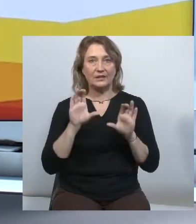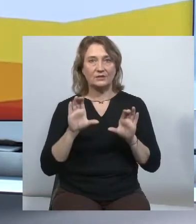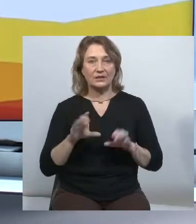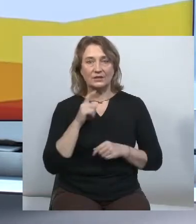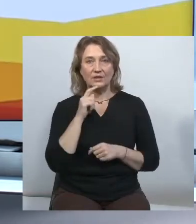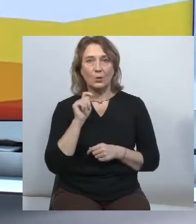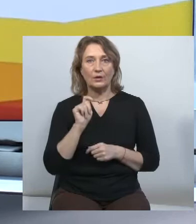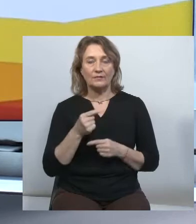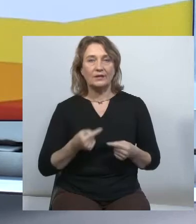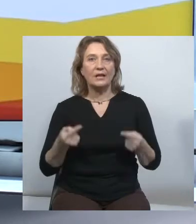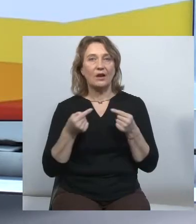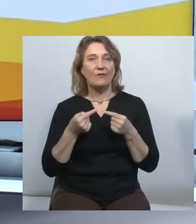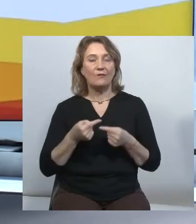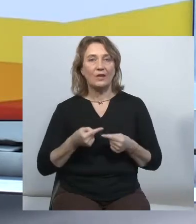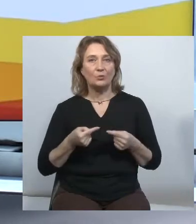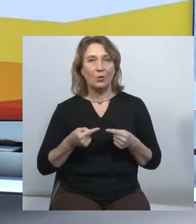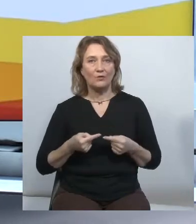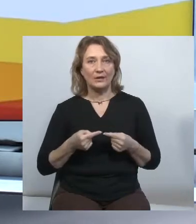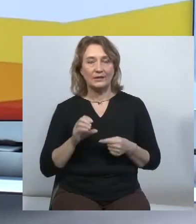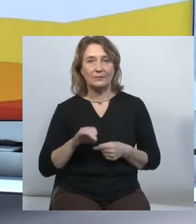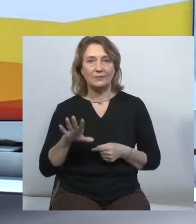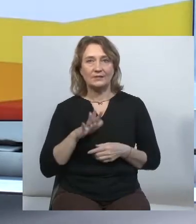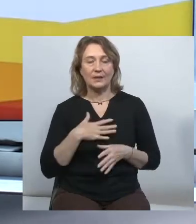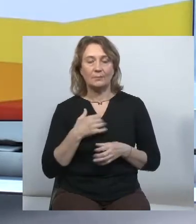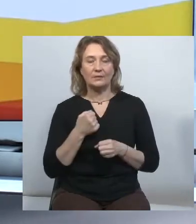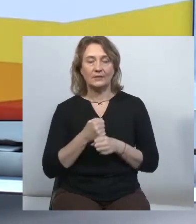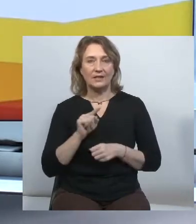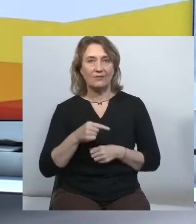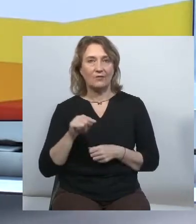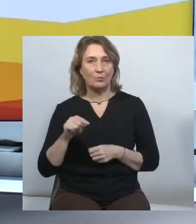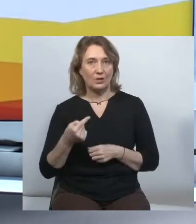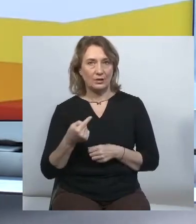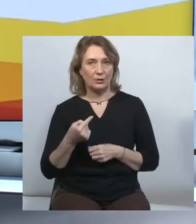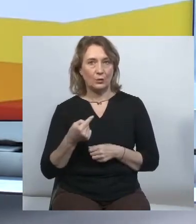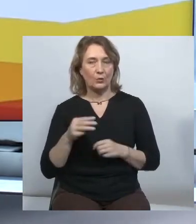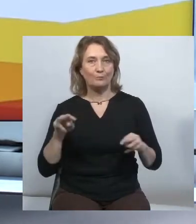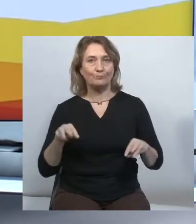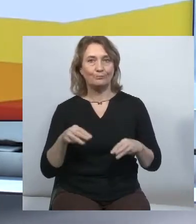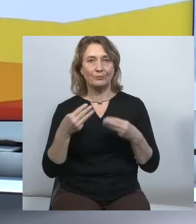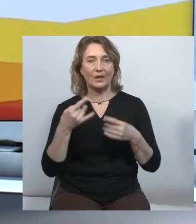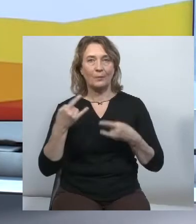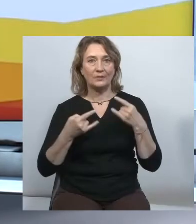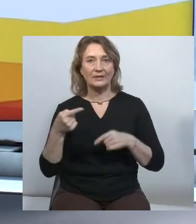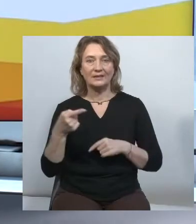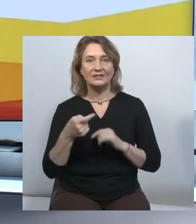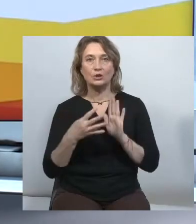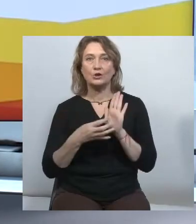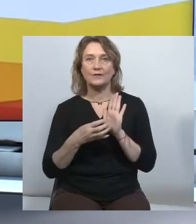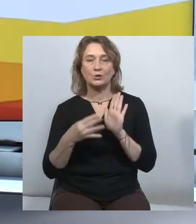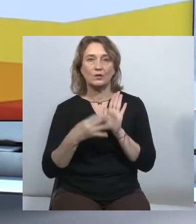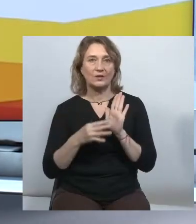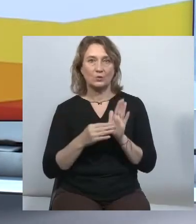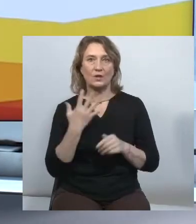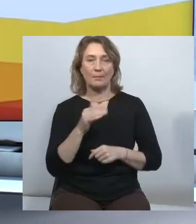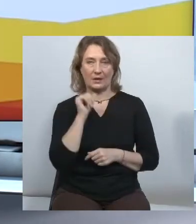України у відповідність з європейськими принципами та вимогами в сфері медіа. У 1995 році,